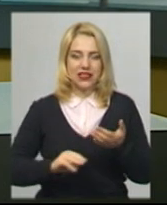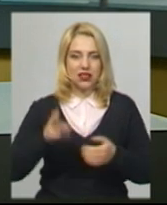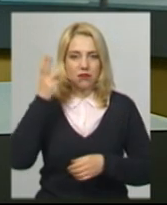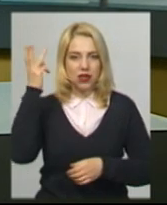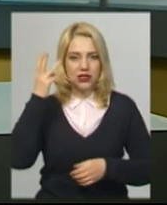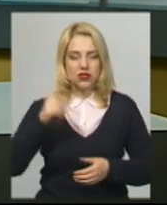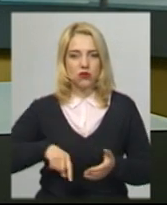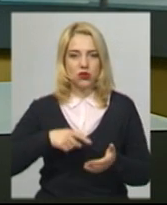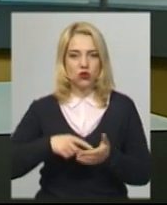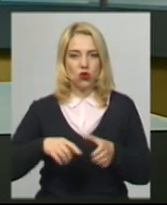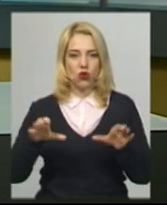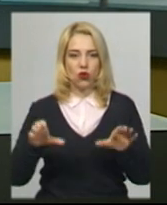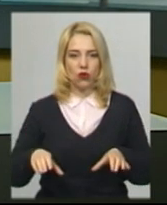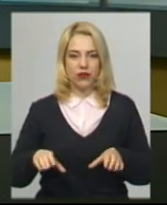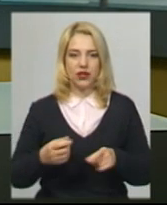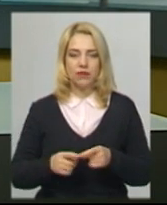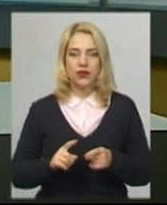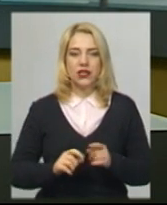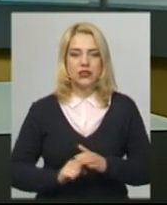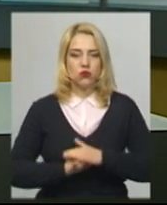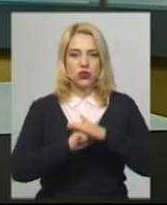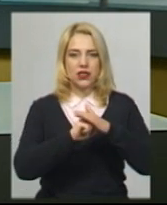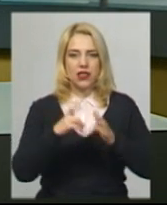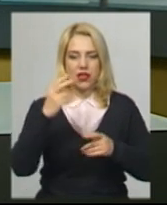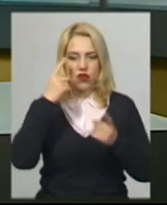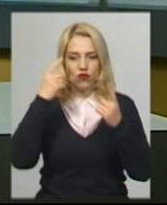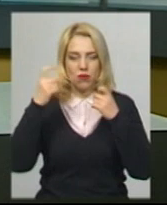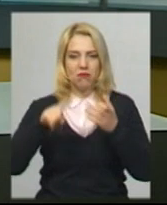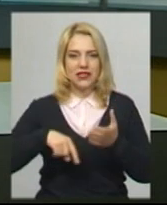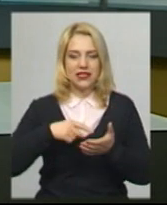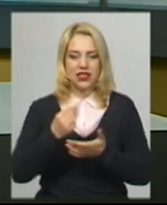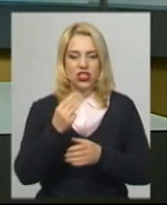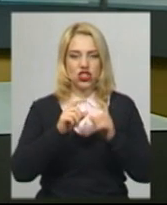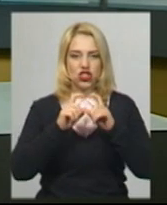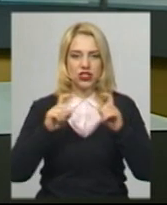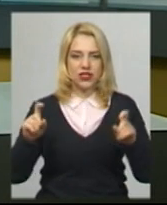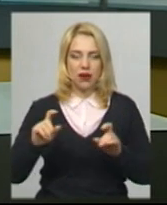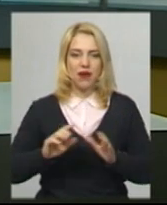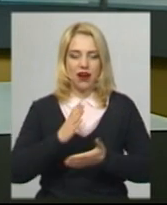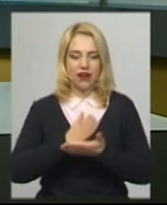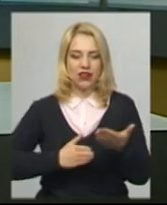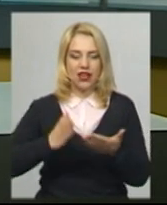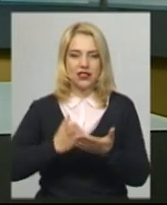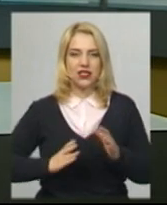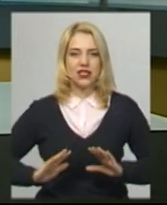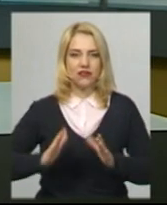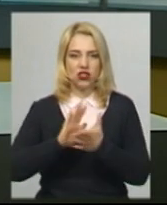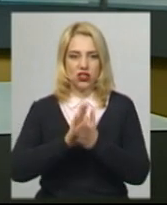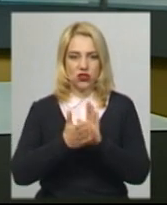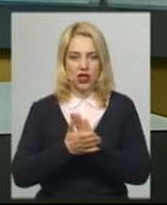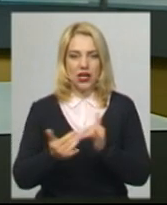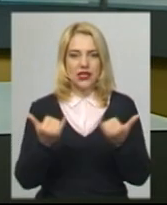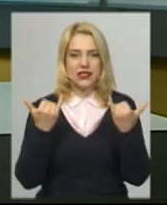міського голови Ольга Саліпа з посиланням на інформацію міського штабу з ліквідації надзвичайної ситуації. Зараз в Хмельницькій